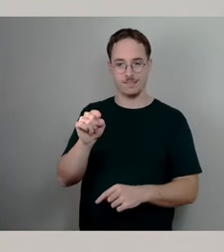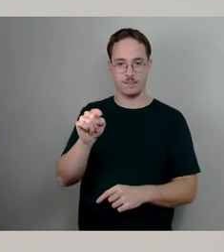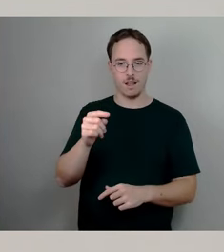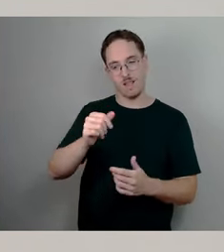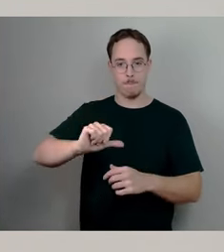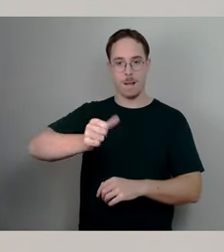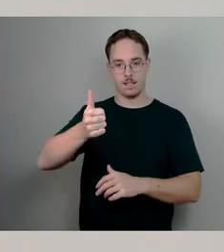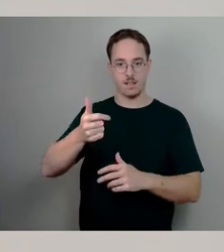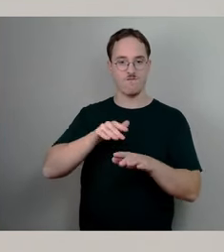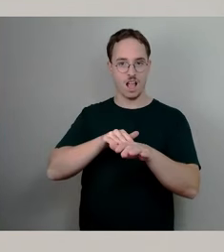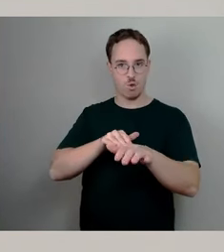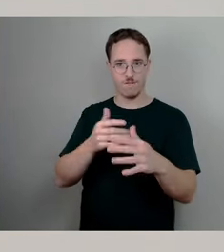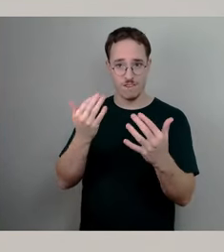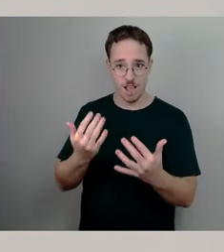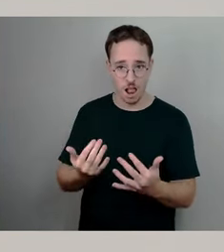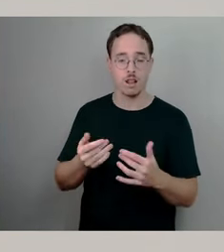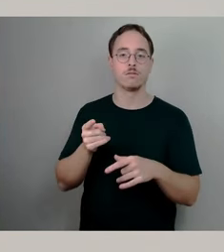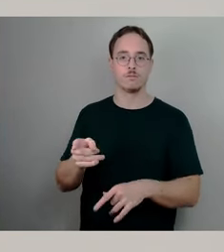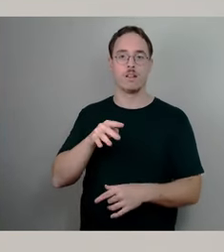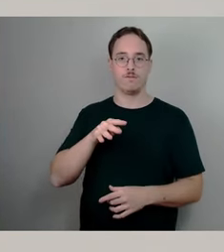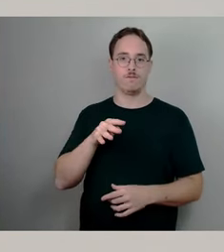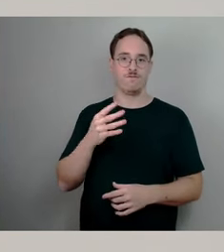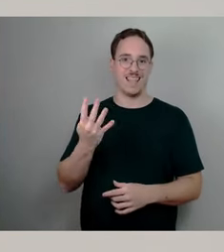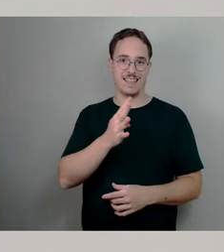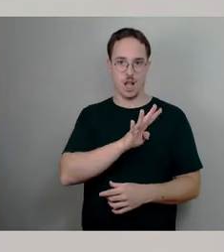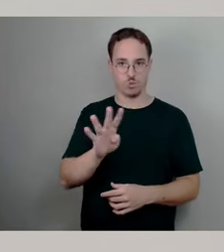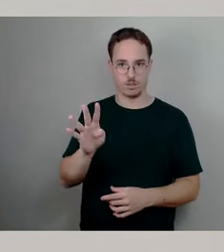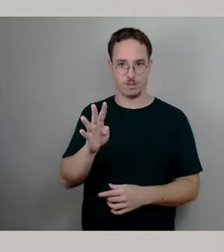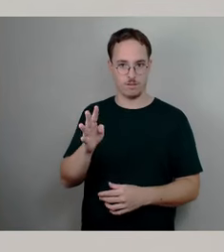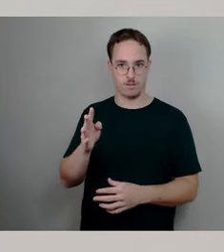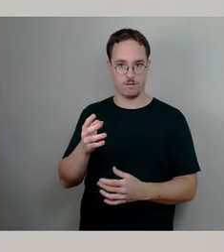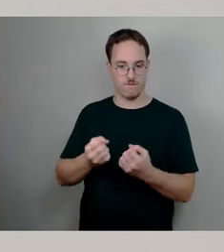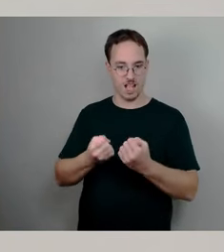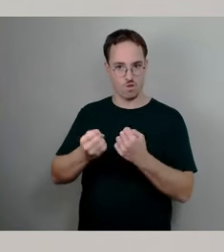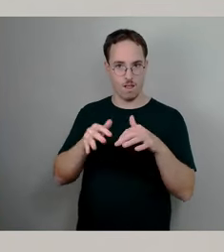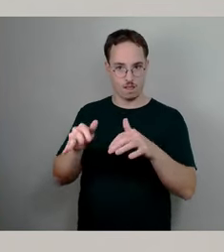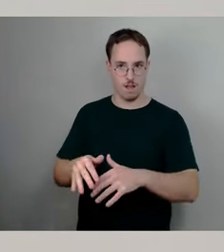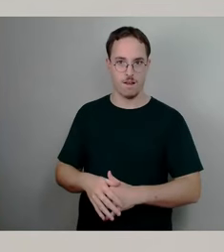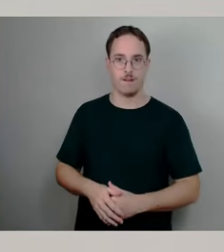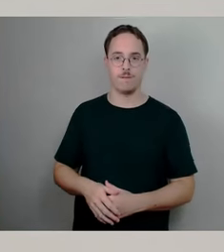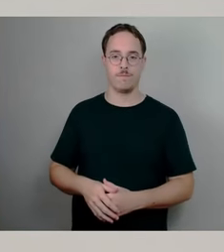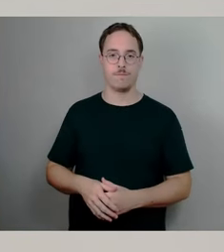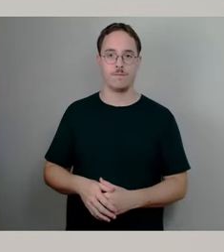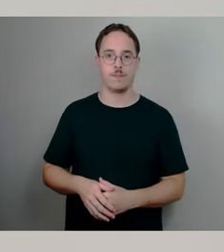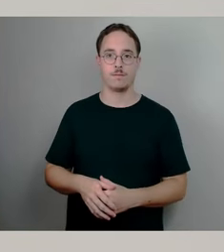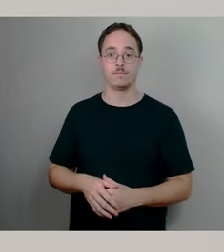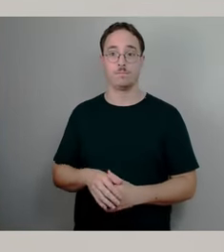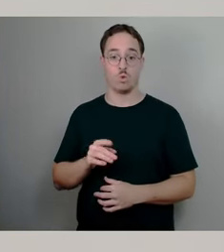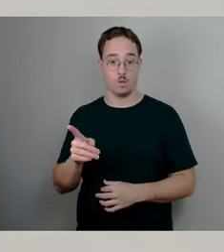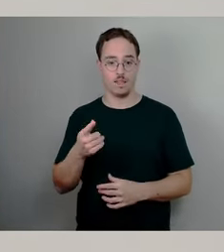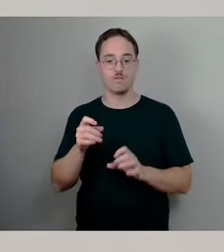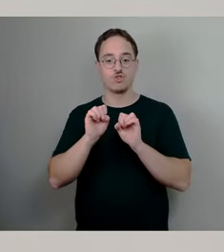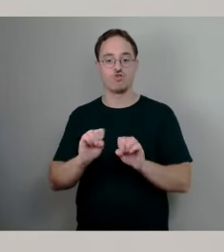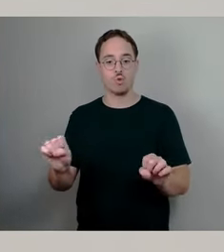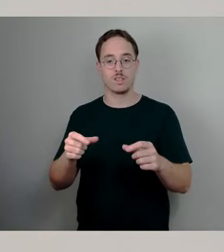Vorgaben, die in der Verwaltungsvorschrift zur Straßenverkehrsordnung stehen, sagen, dass ein Schutzstreifen nur dann angeordnet werden darf, wenn ein Radfahrstreifen nicht